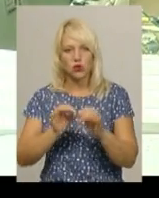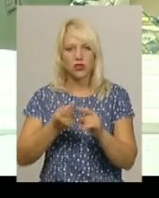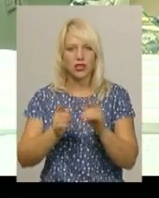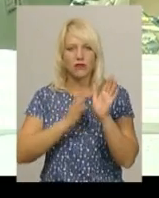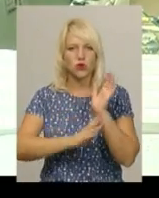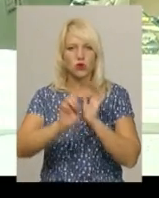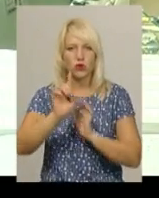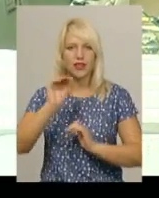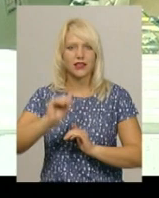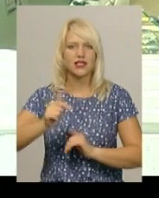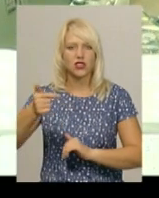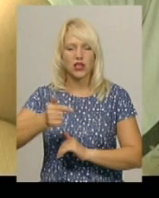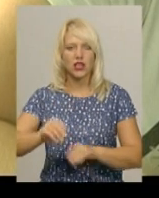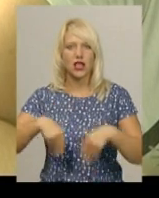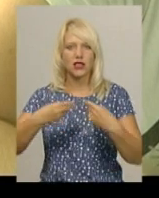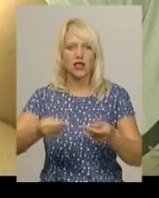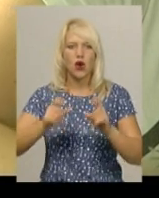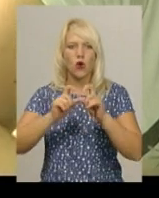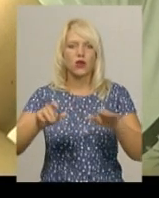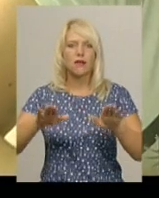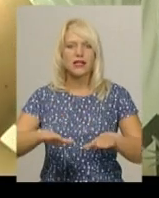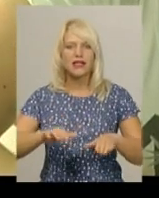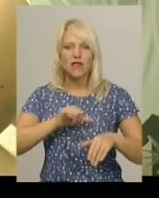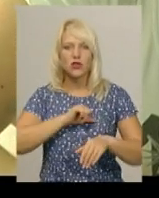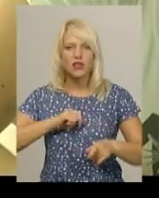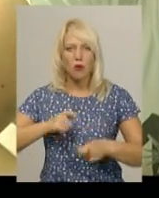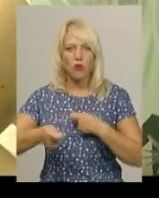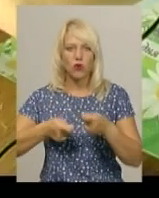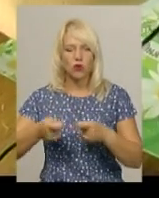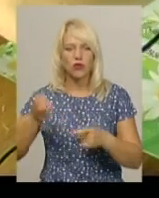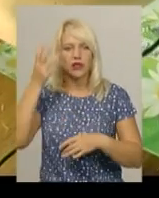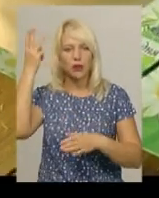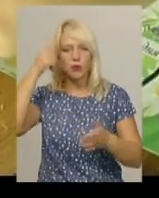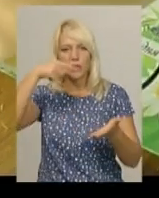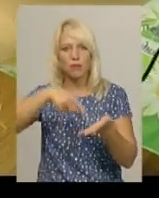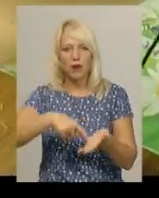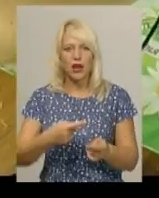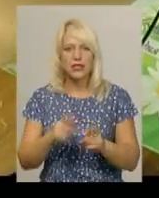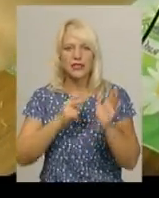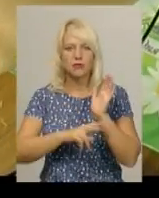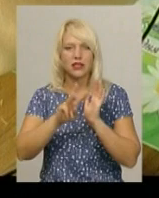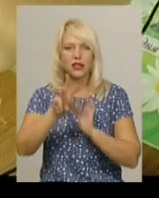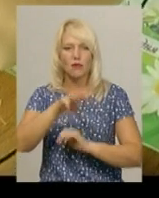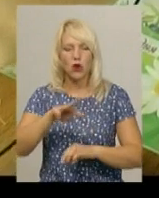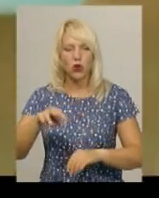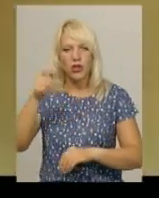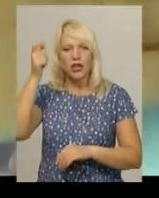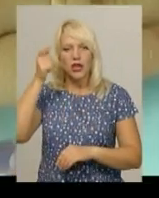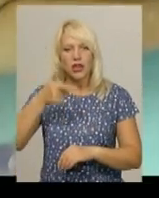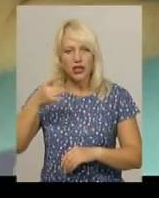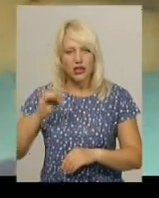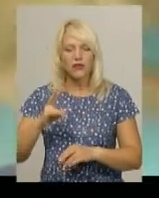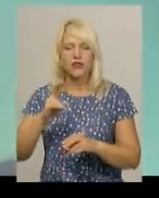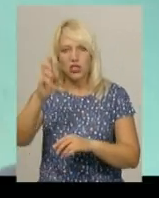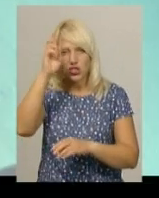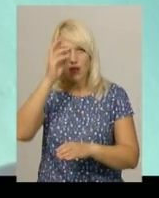тисяча гривень, надали органи місцевого самоврядування. На Хмельниччину ж припало майже 53 мільйони гривень державної субвенції на розвиток